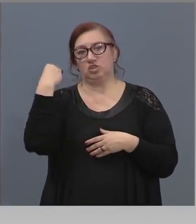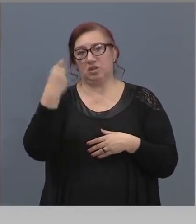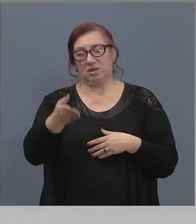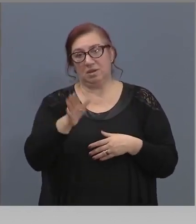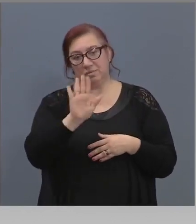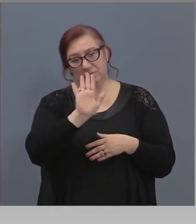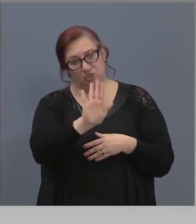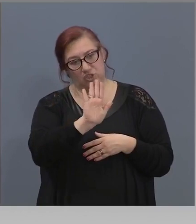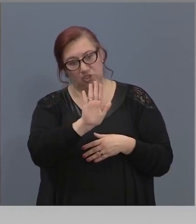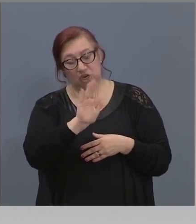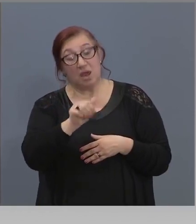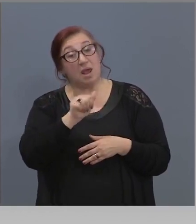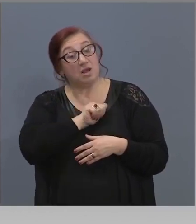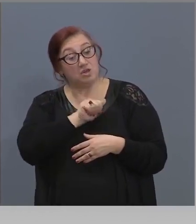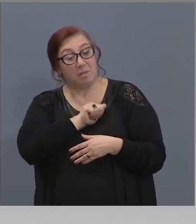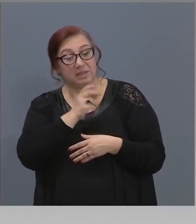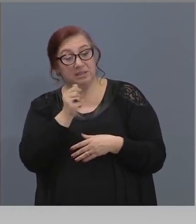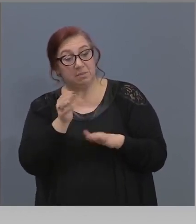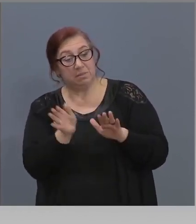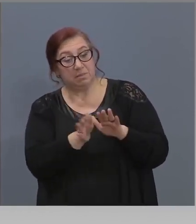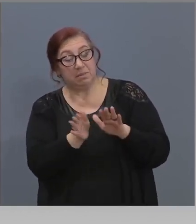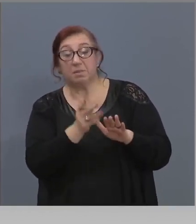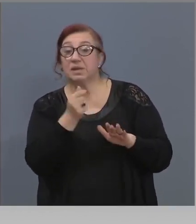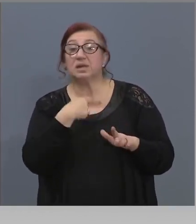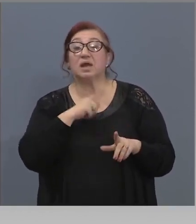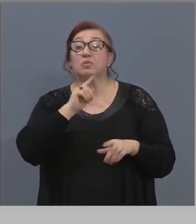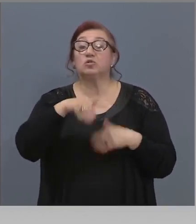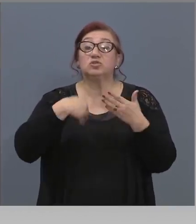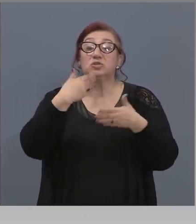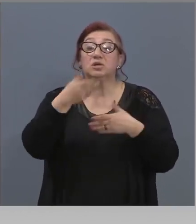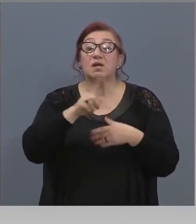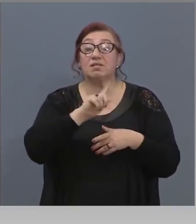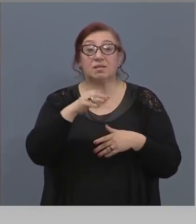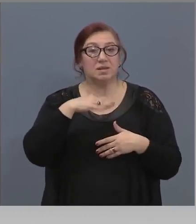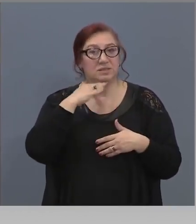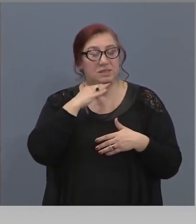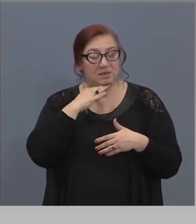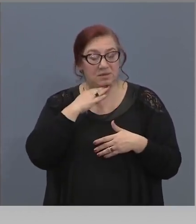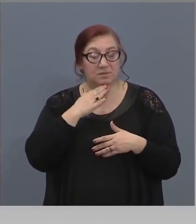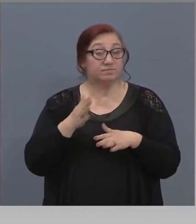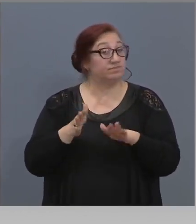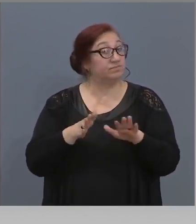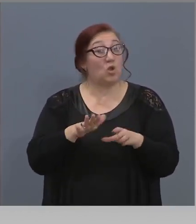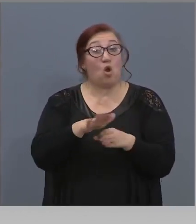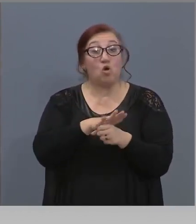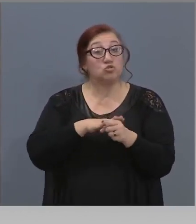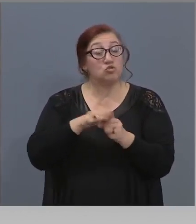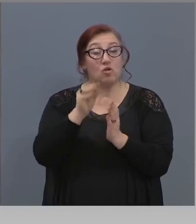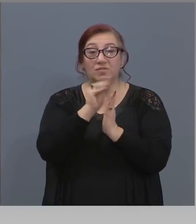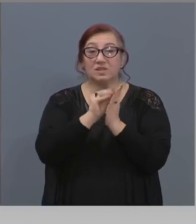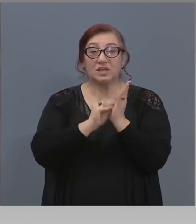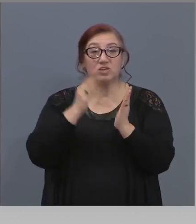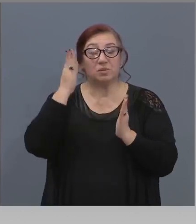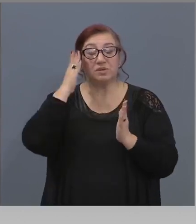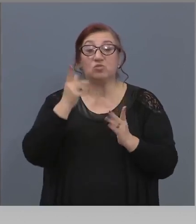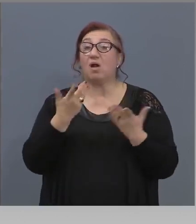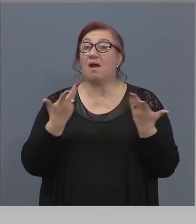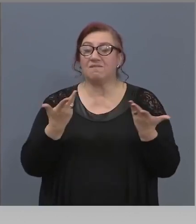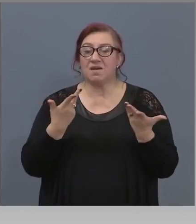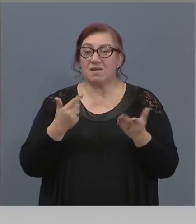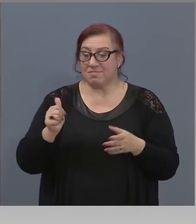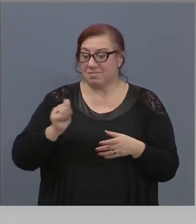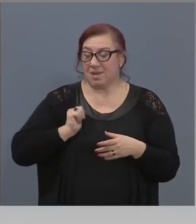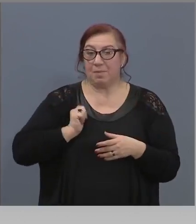парите, защото могат да не ни стигнат. Основната задача на правителството е да успе да опази парите за